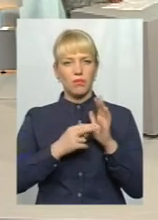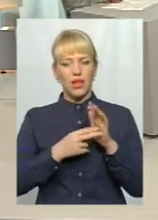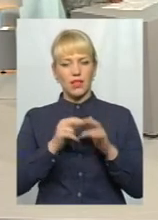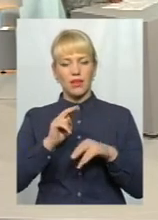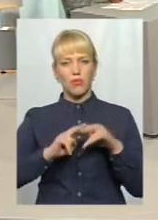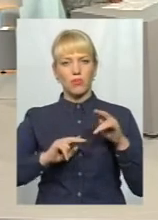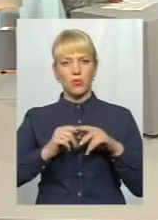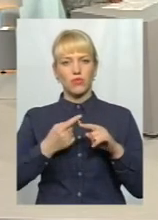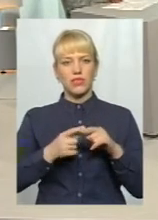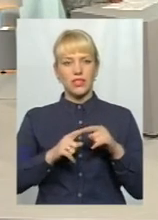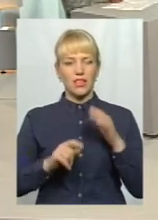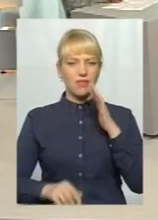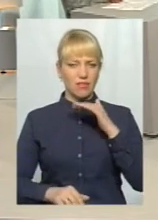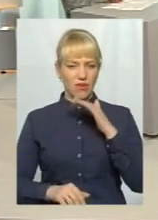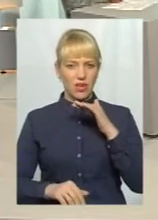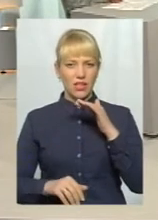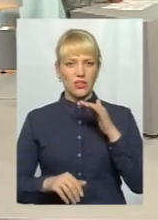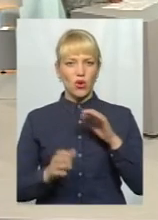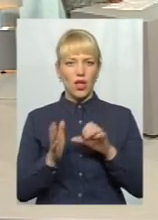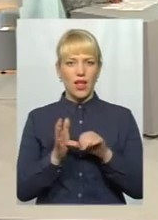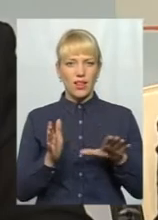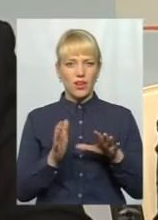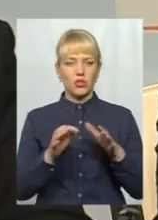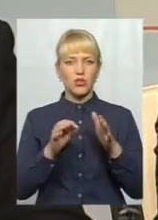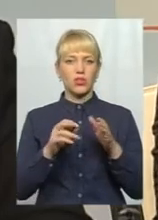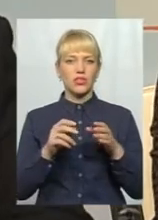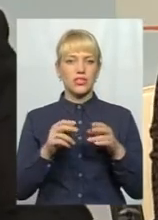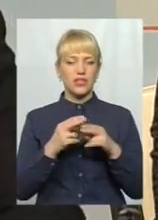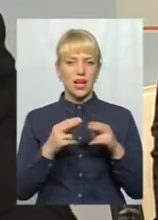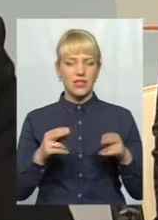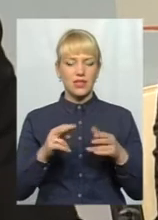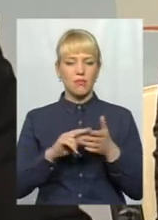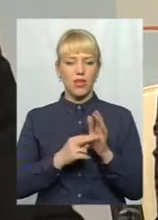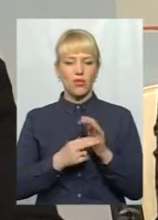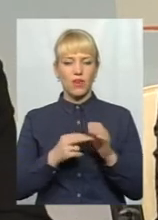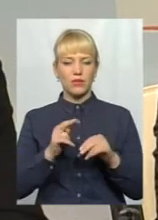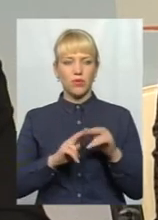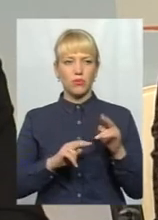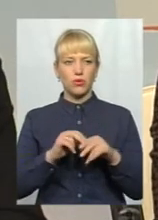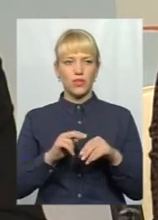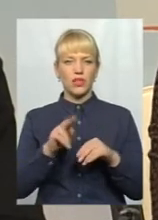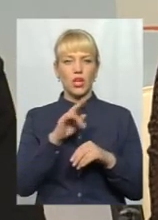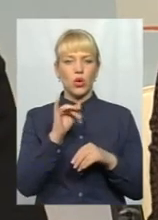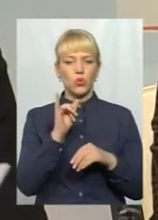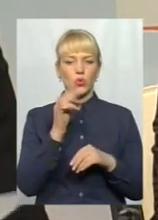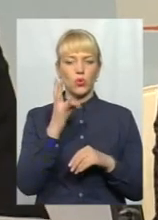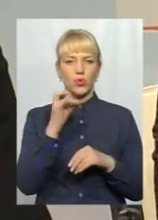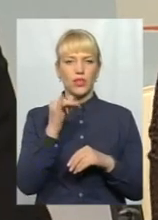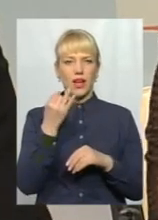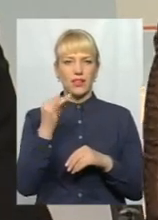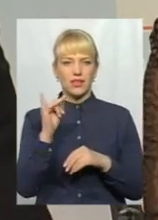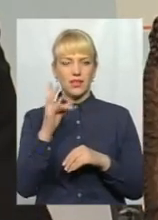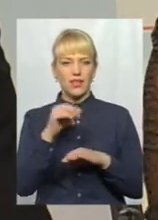цієї нашої гідроелектростанції, також саме планувалося побудувати гідроелектростанцію на Дунаї, на